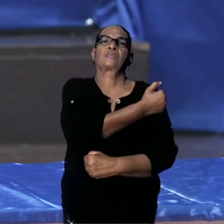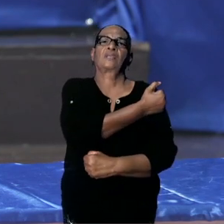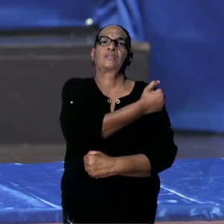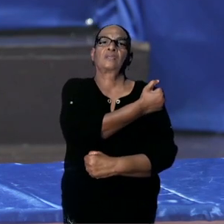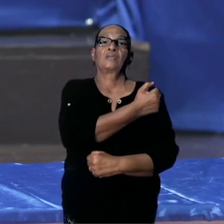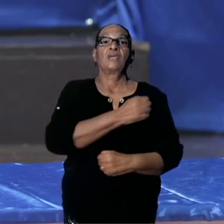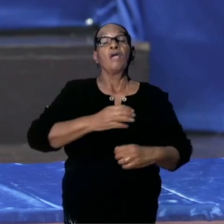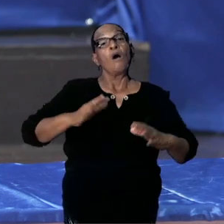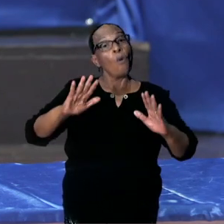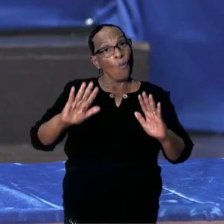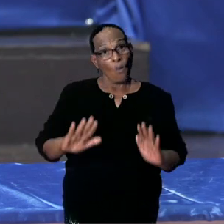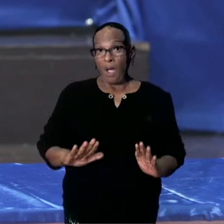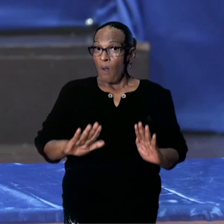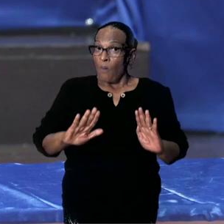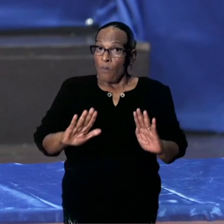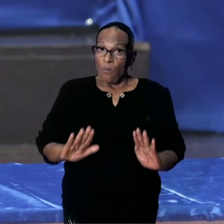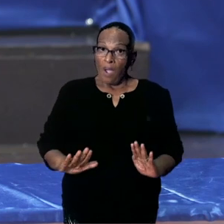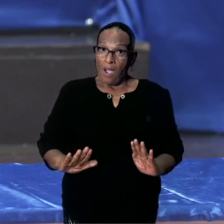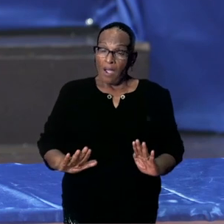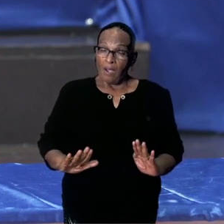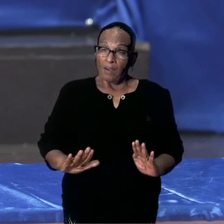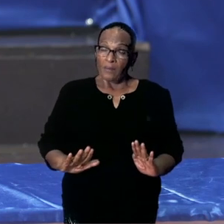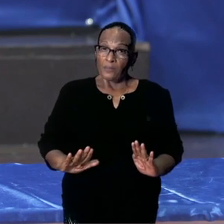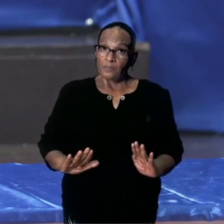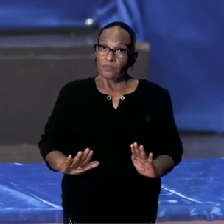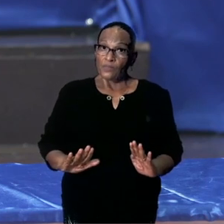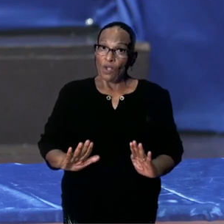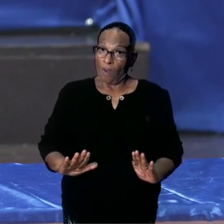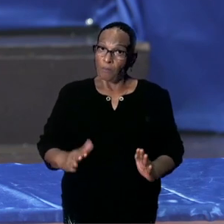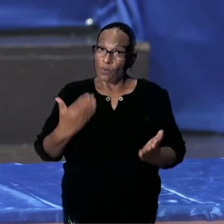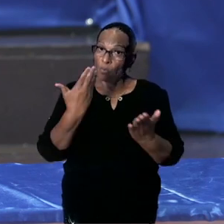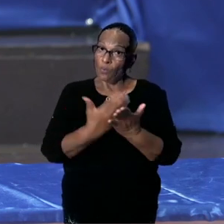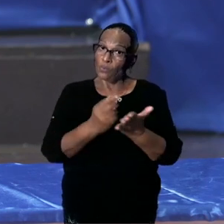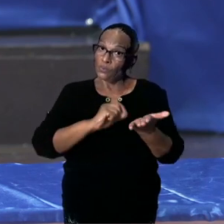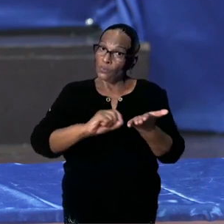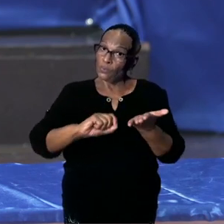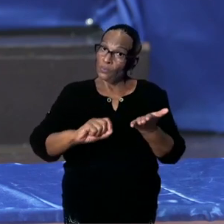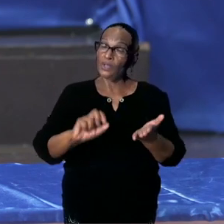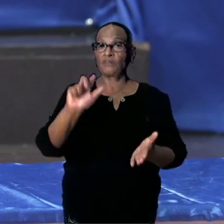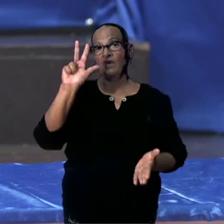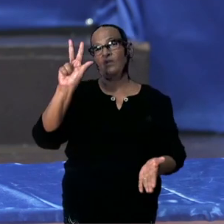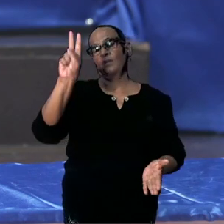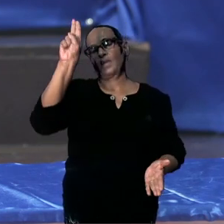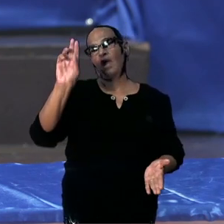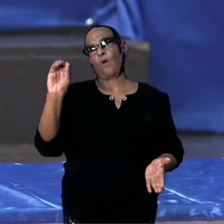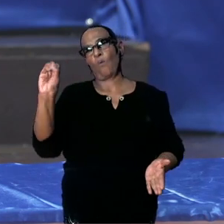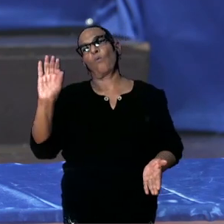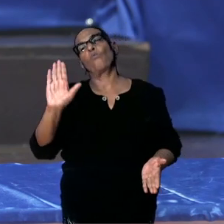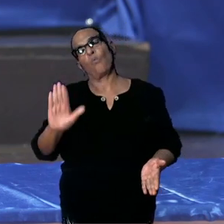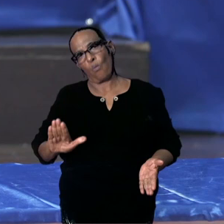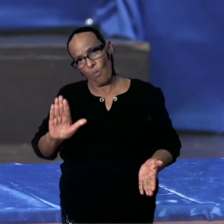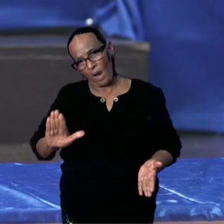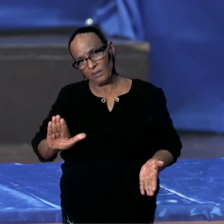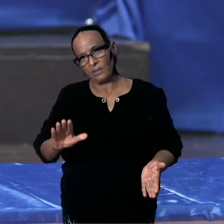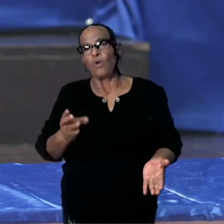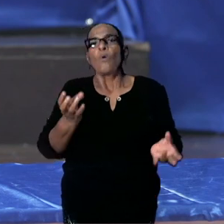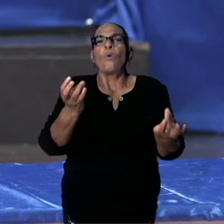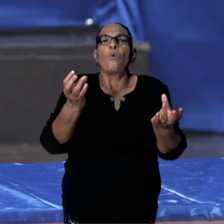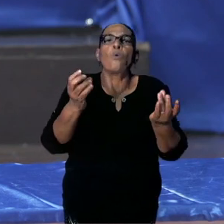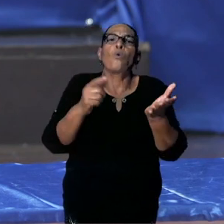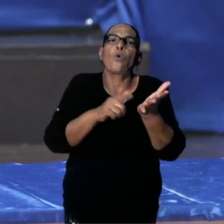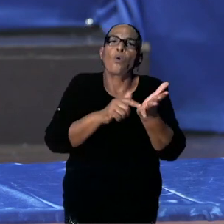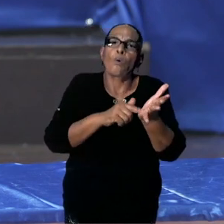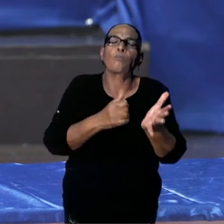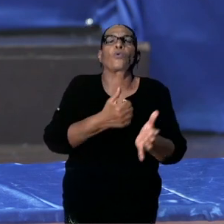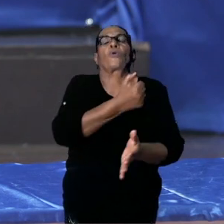melden, wachten wij weliswaar wel op de goedkeuring van de WHO voor het gebruik van dit